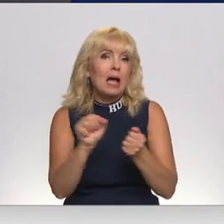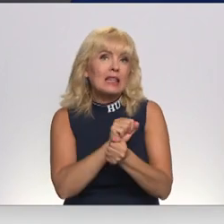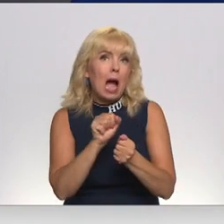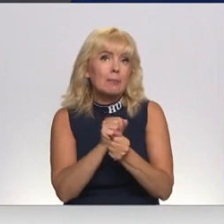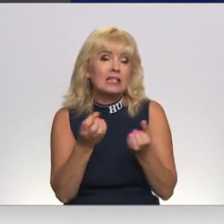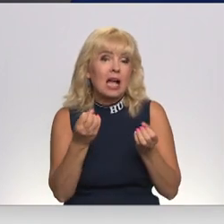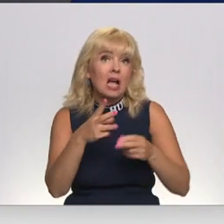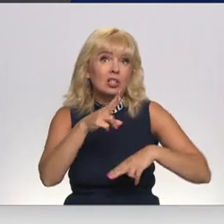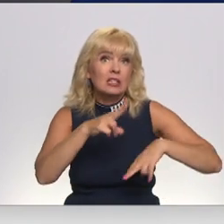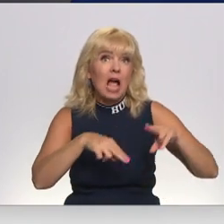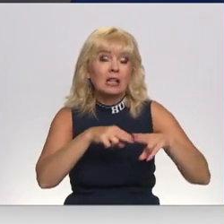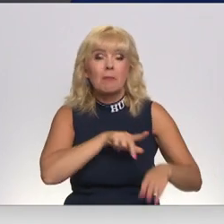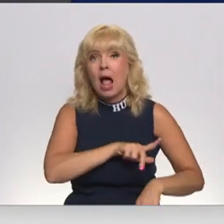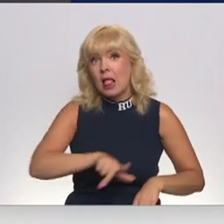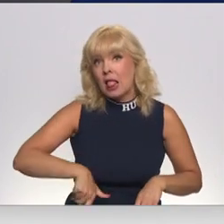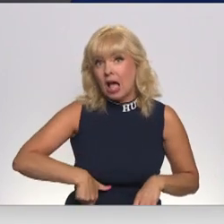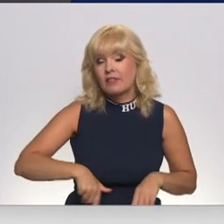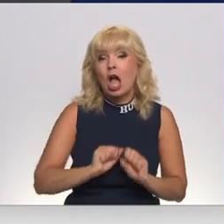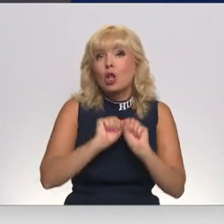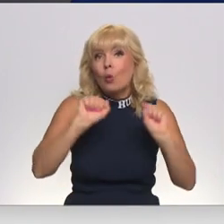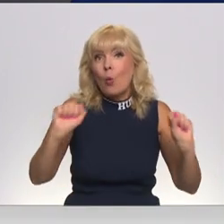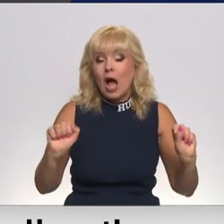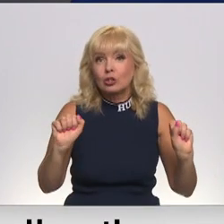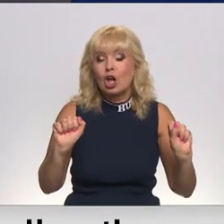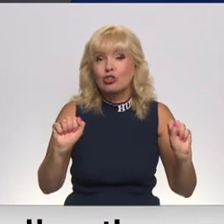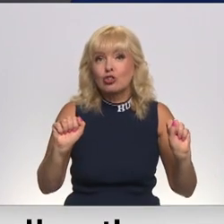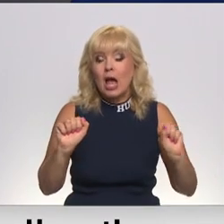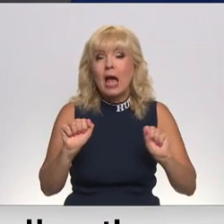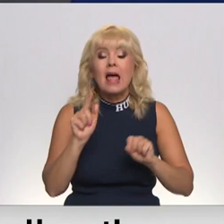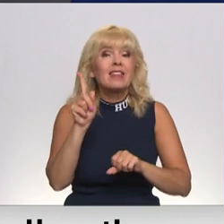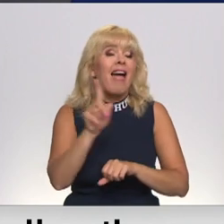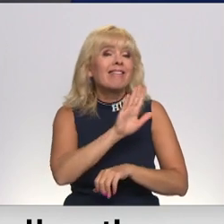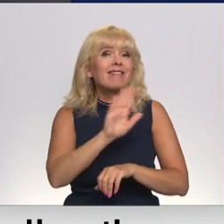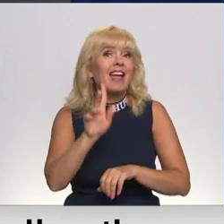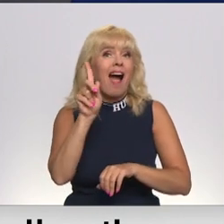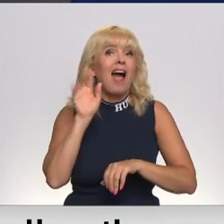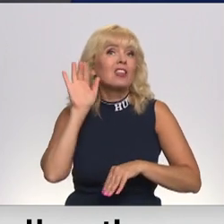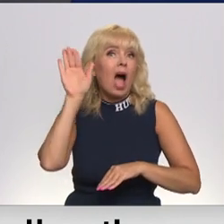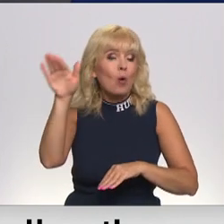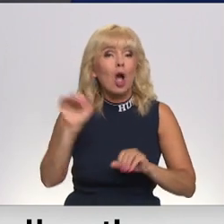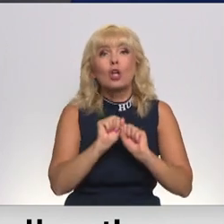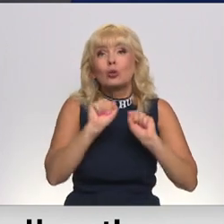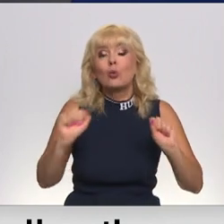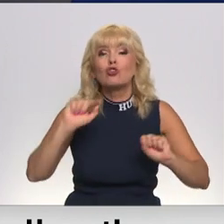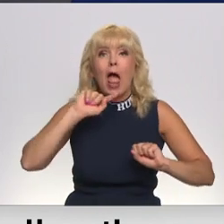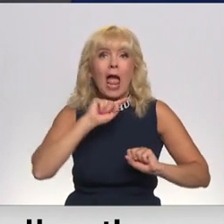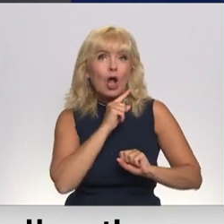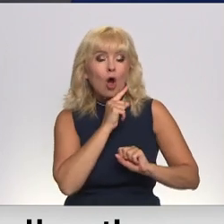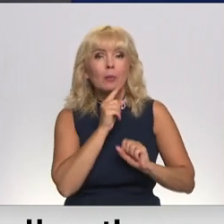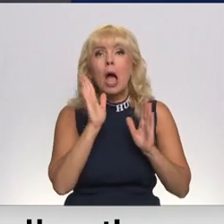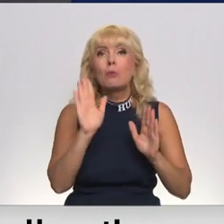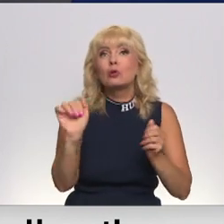celtniecību Latvijā mēs nodrošināsim, ka ne tikai nākotnē droši mūsu ekonomikai būtu